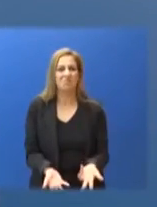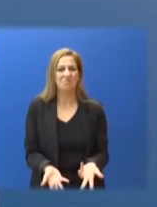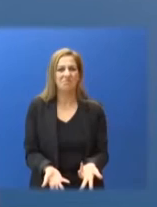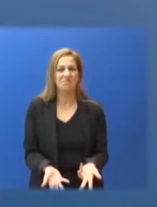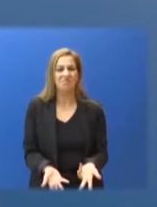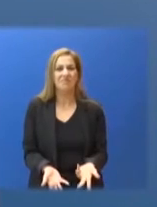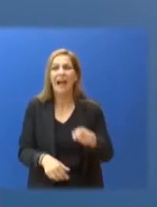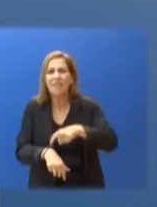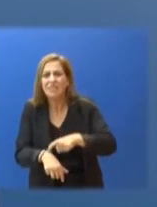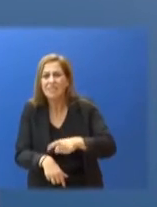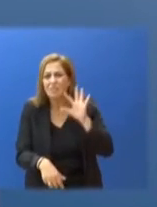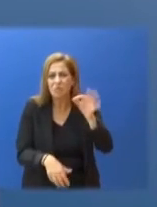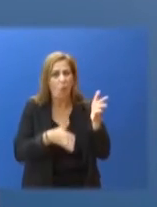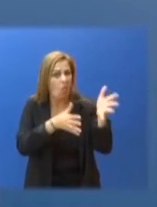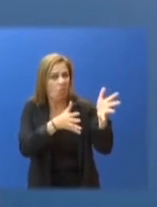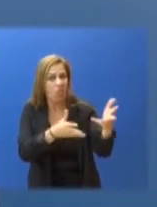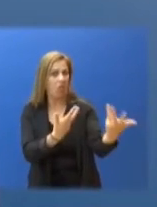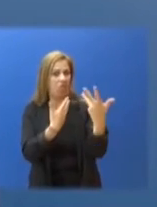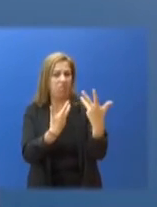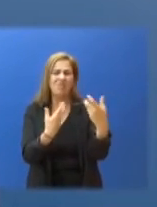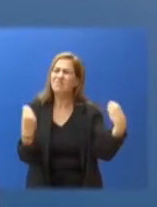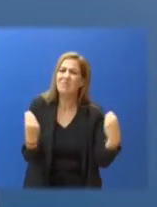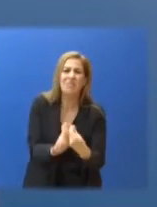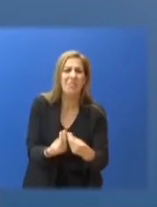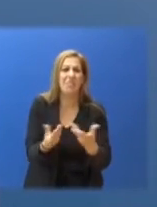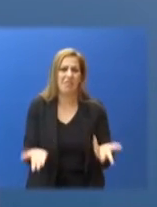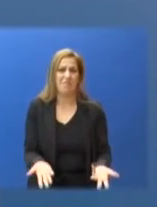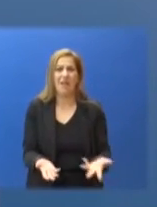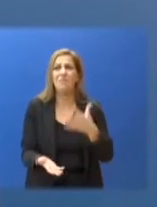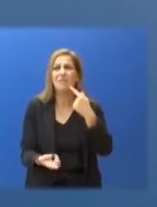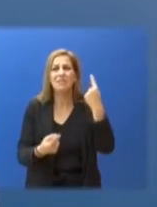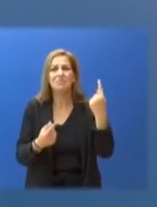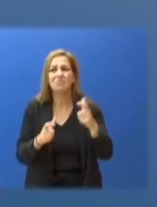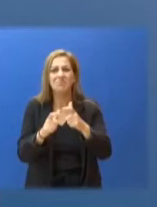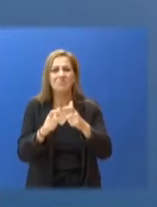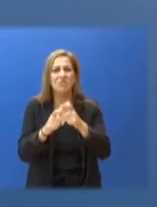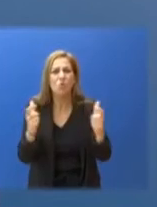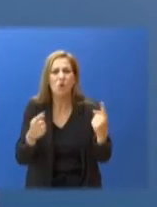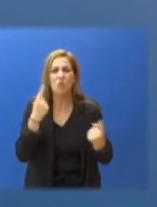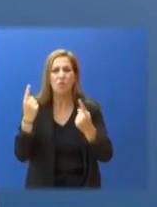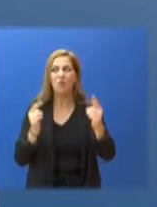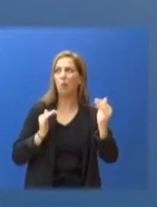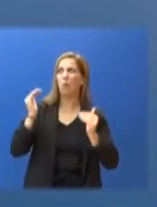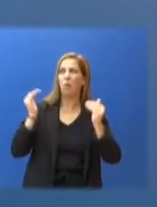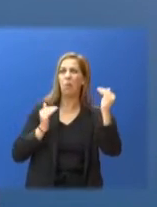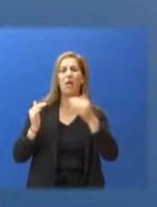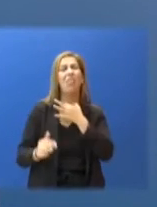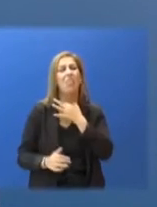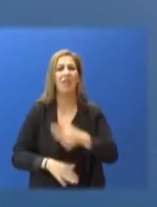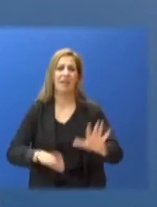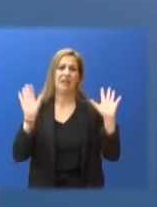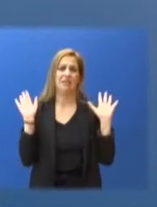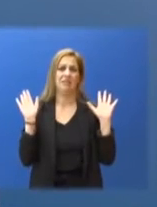κάποιον άλλον, ούτε έχει ένα νόημα σε ένα περιβάλλον καχυποψίας να αντιμετωπίζουν τα μέτρα οι πολίτες και η πολιτεία τους πολίτες.